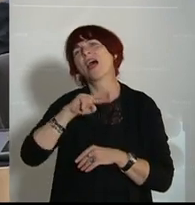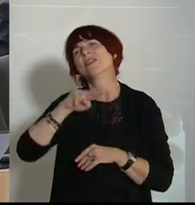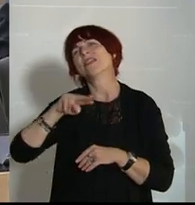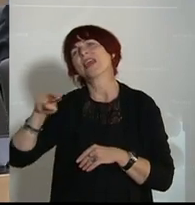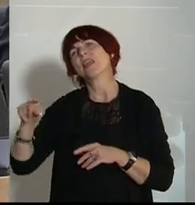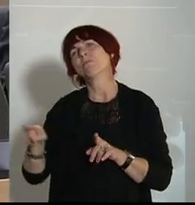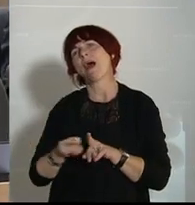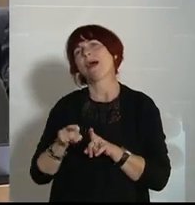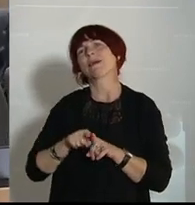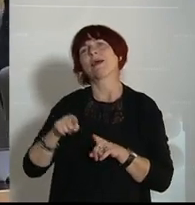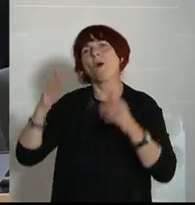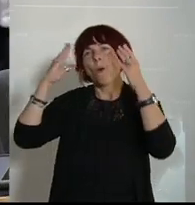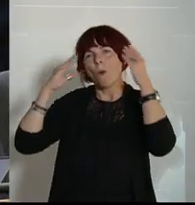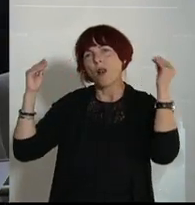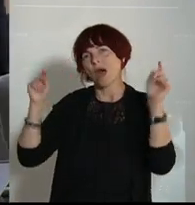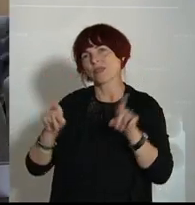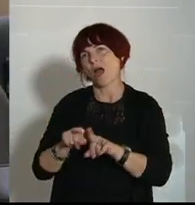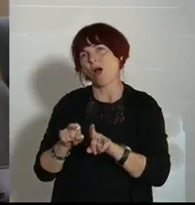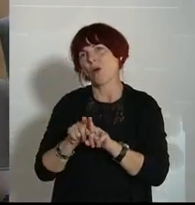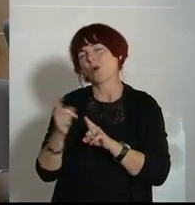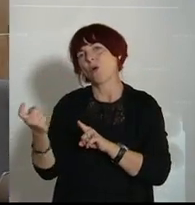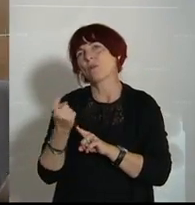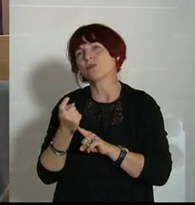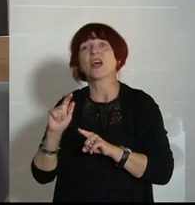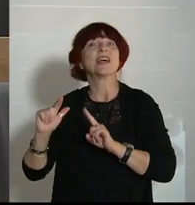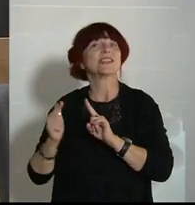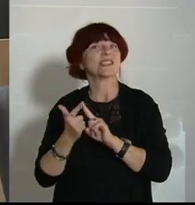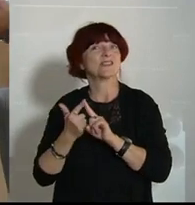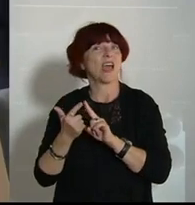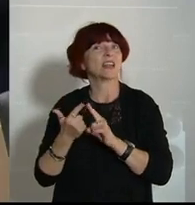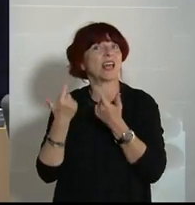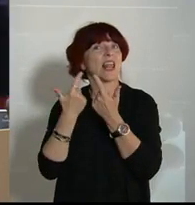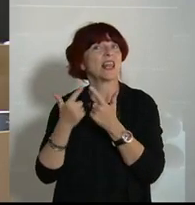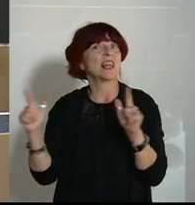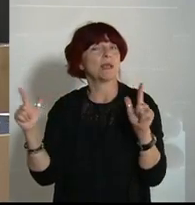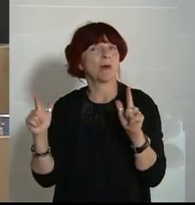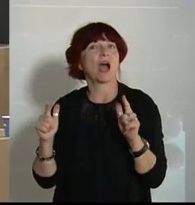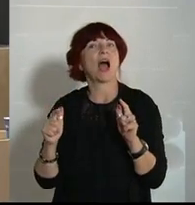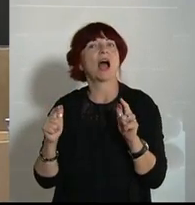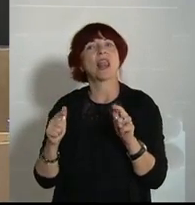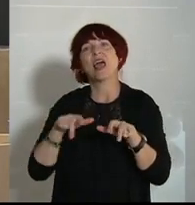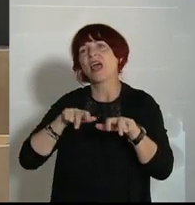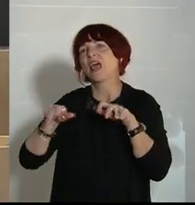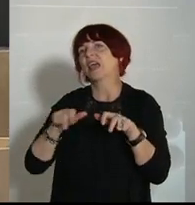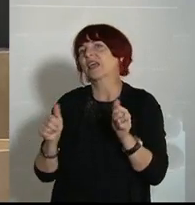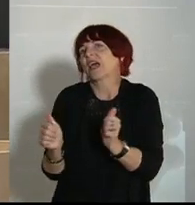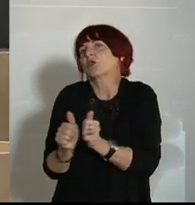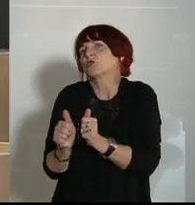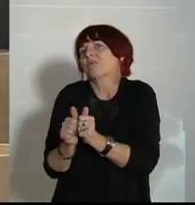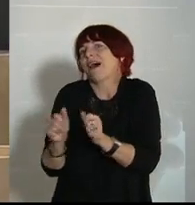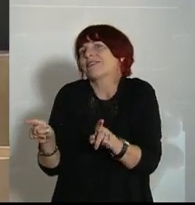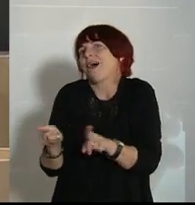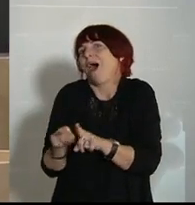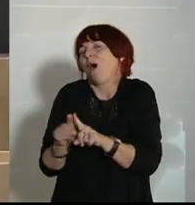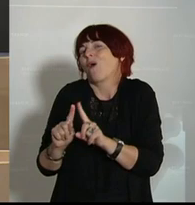ist, ein bisschen Niederlande wird folgen, weil der zweite liberale Regierungspartner das auch nicht so stehen lassen will, was der Herr Rutte da verzapft,